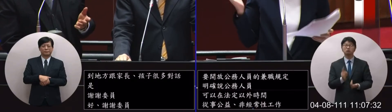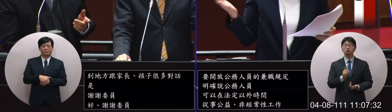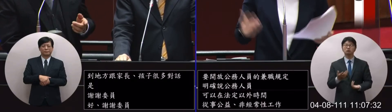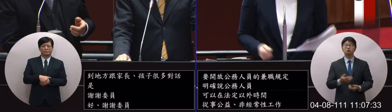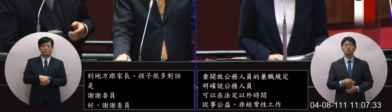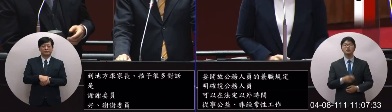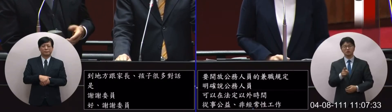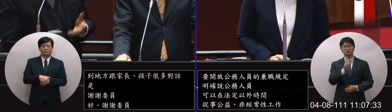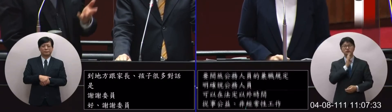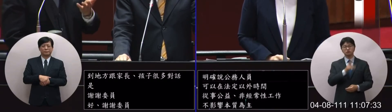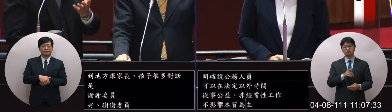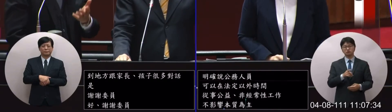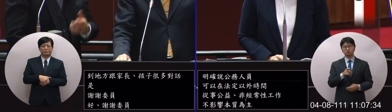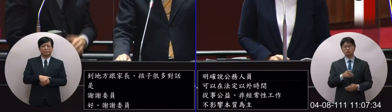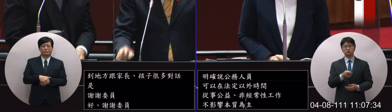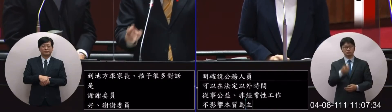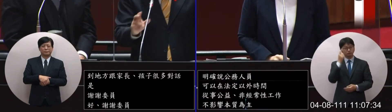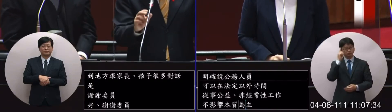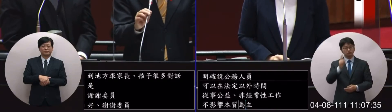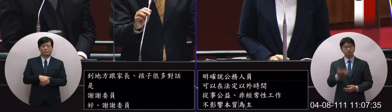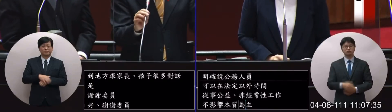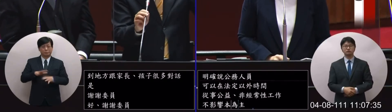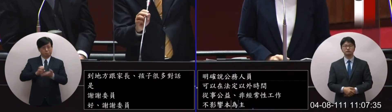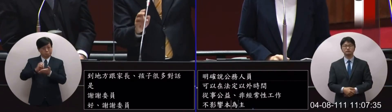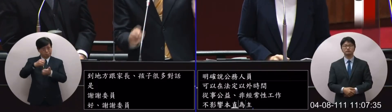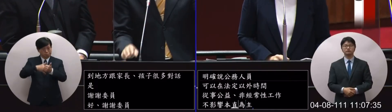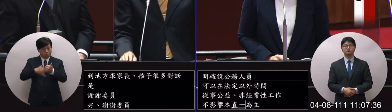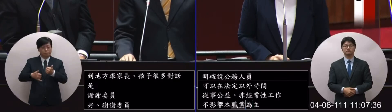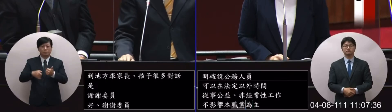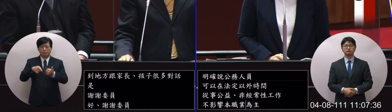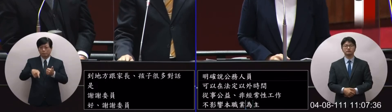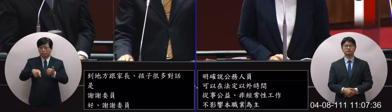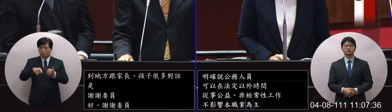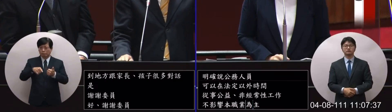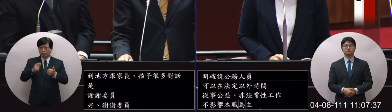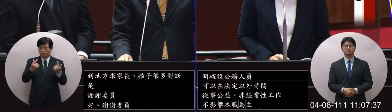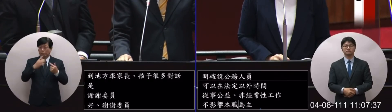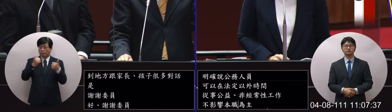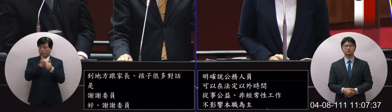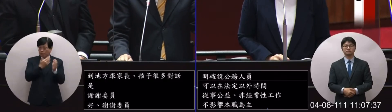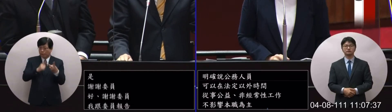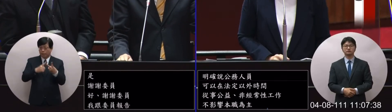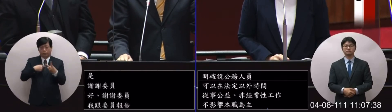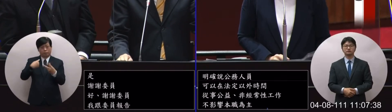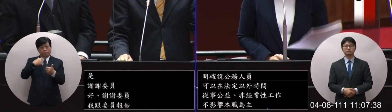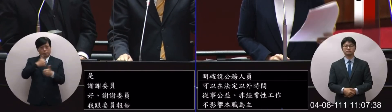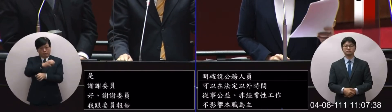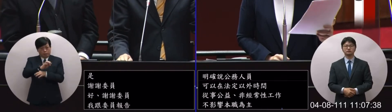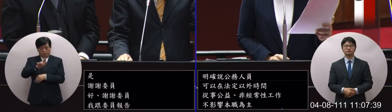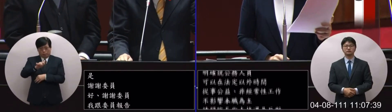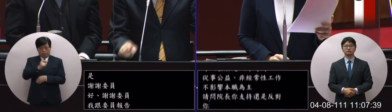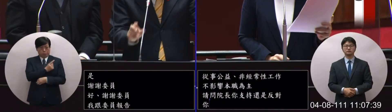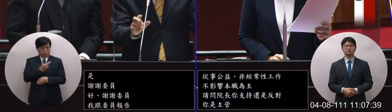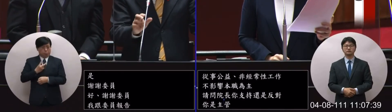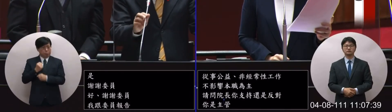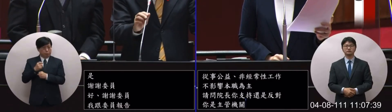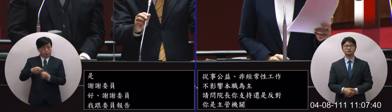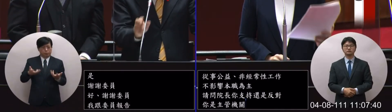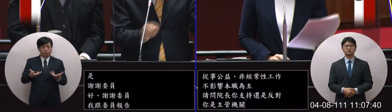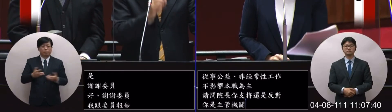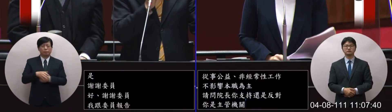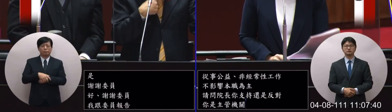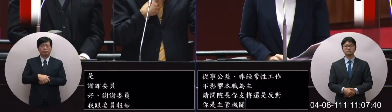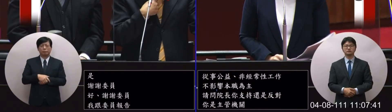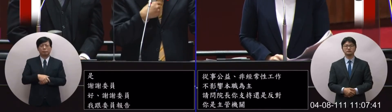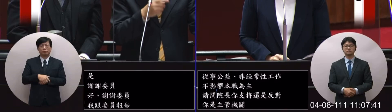關您也是大家長我跟委員報告委員會關於代理代課教師的這個兼職的部分我跟委員報